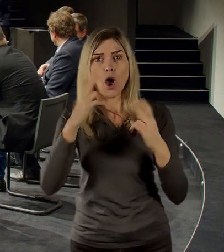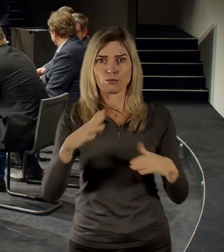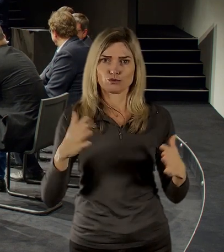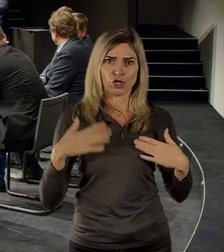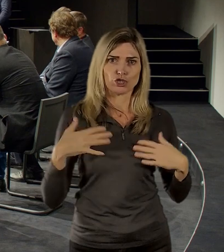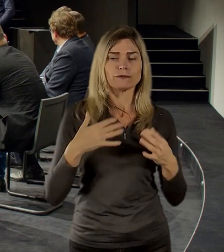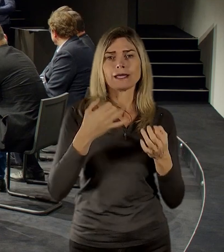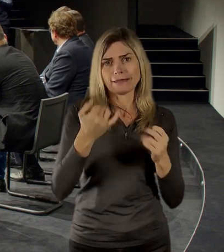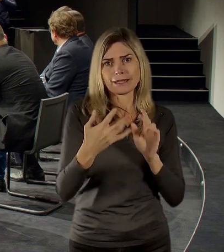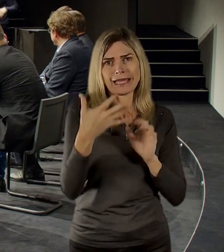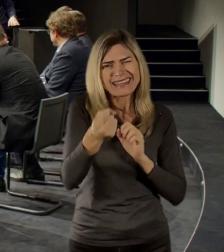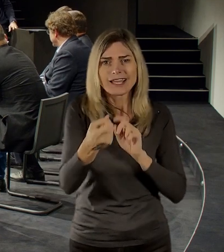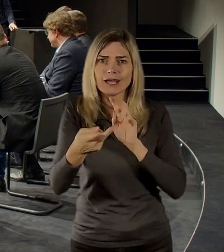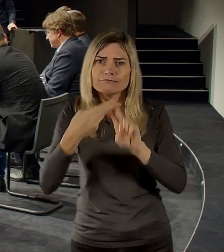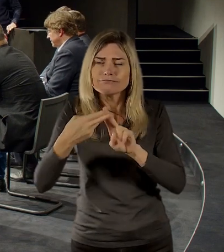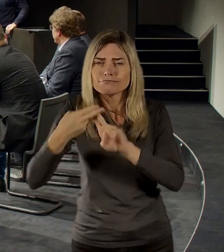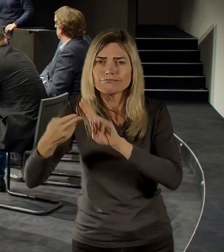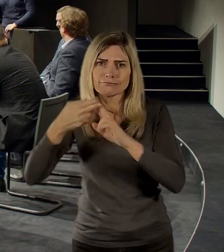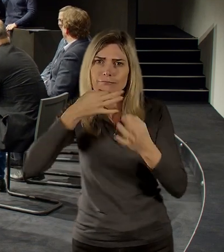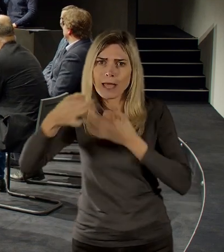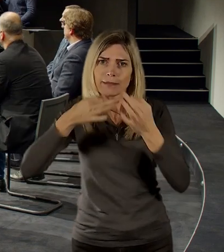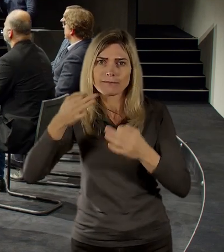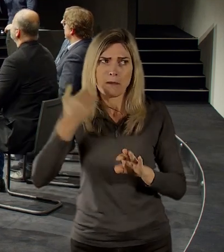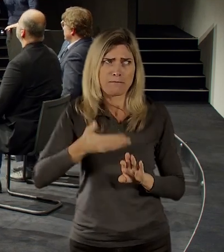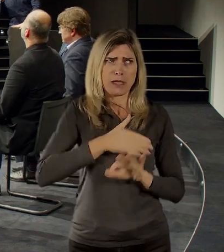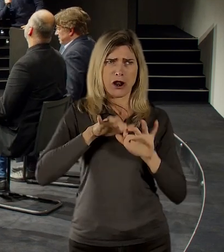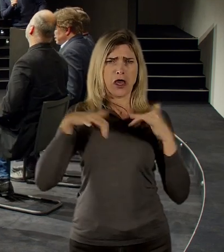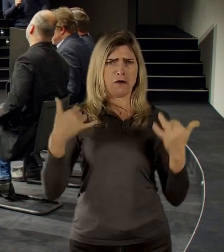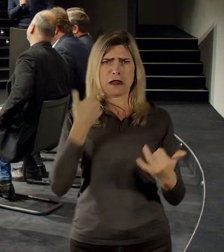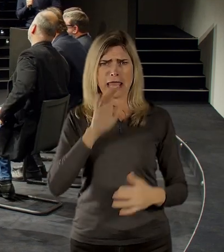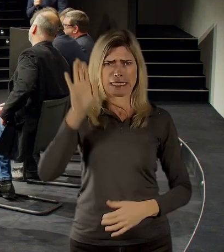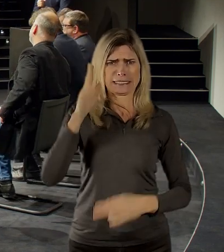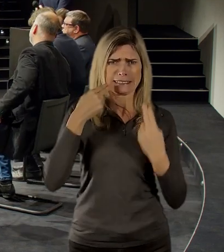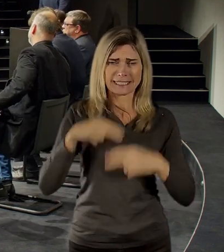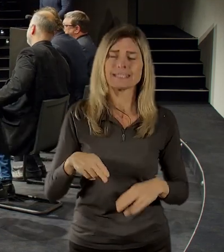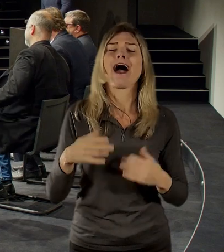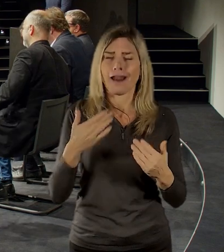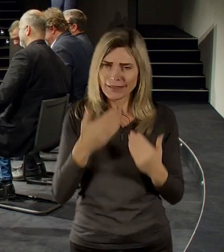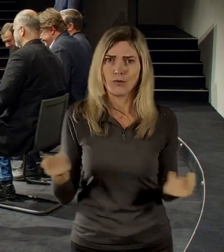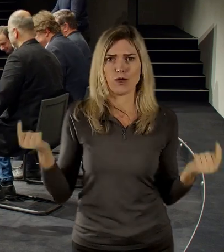pokud máte dotazy, jestli jděli jste se zeptat, tak toho využijte. Ale děkuju moc krát za to, že jste tady byli. Dobrou noc.